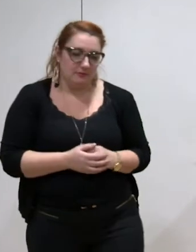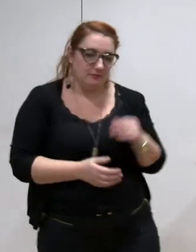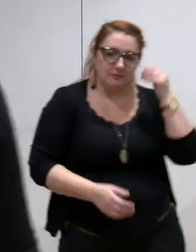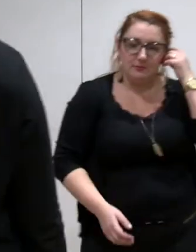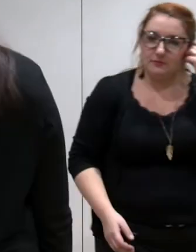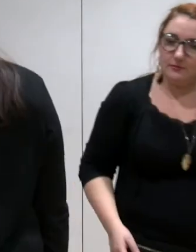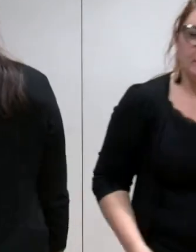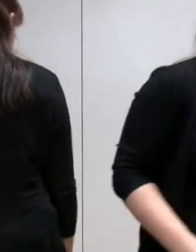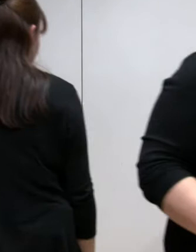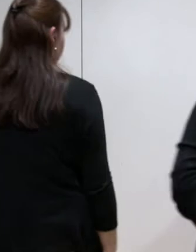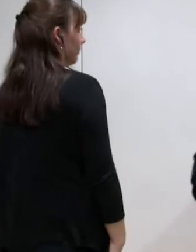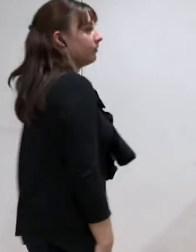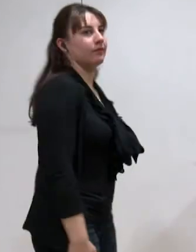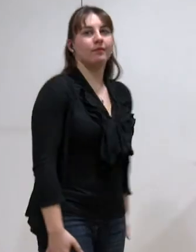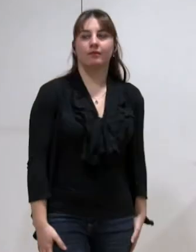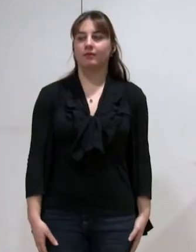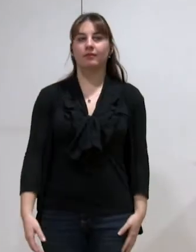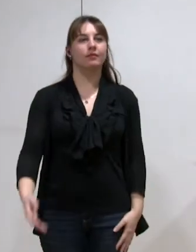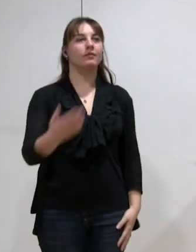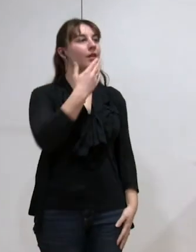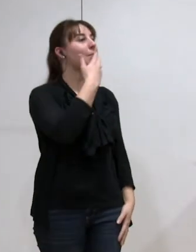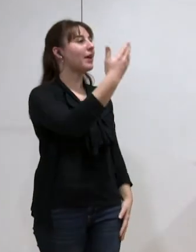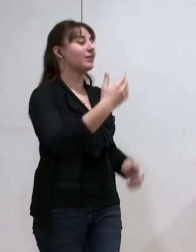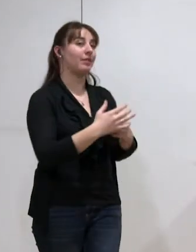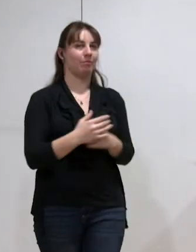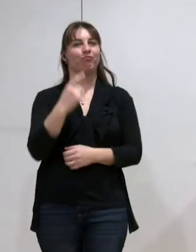Merci à vous. Monsieur Chamussy.